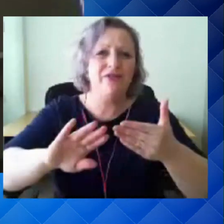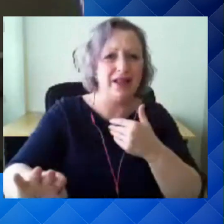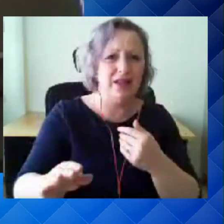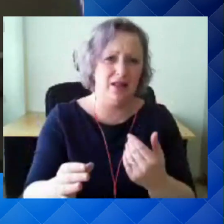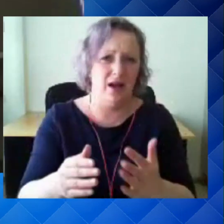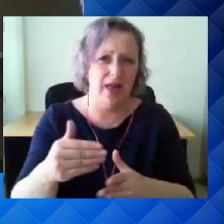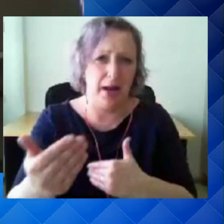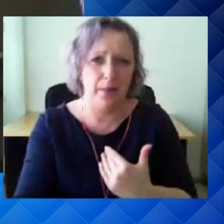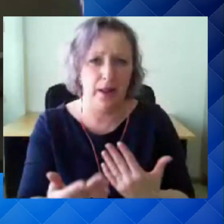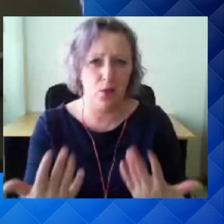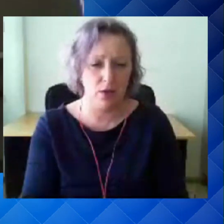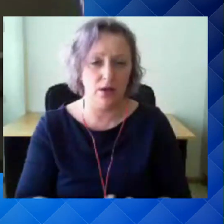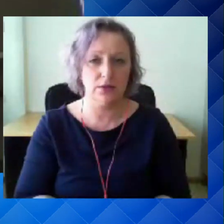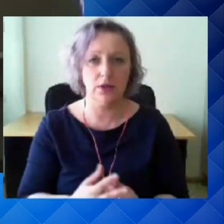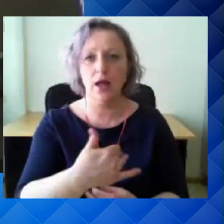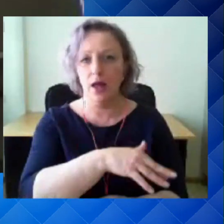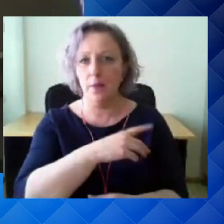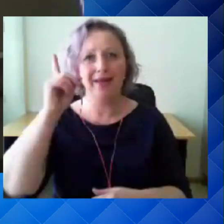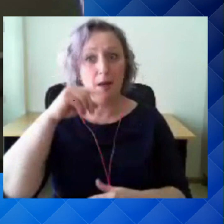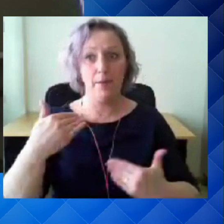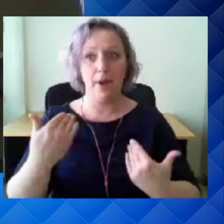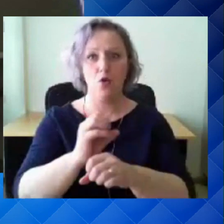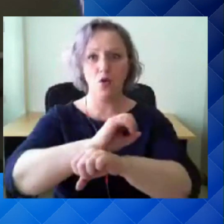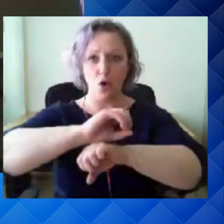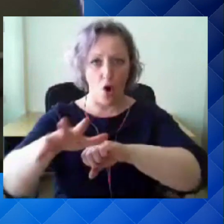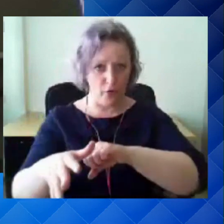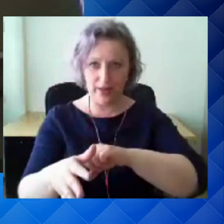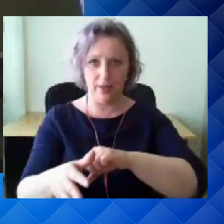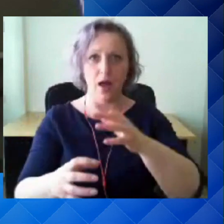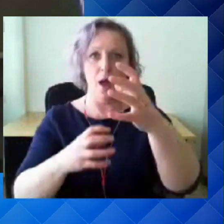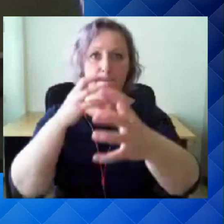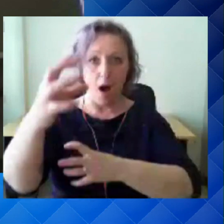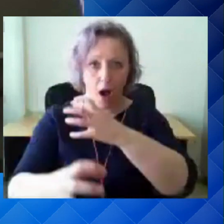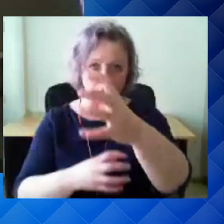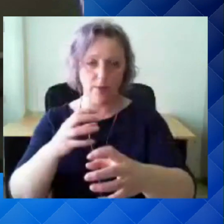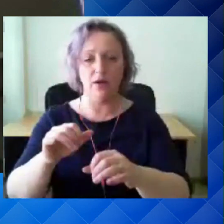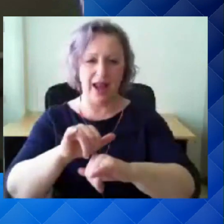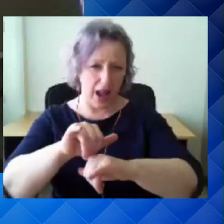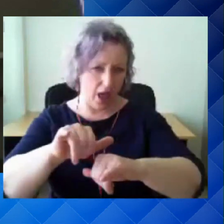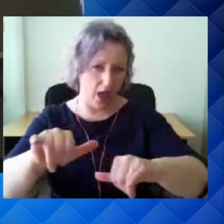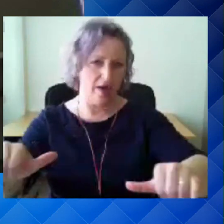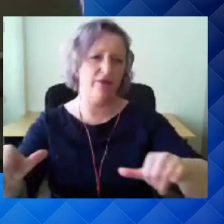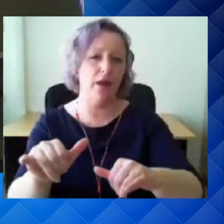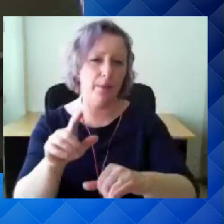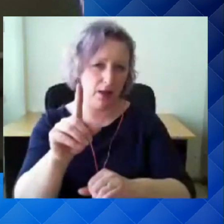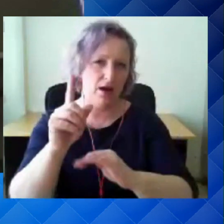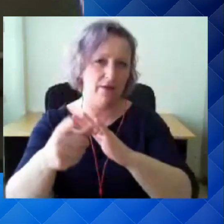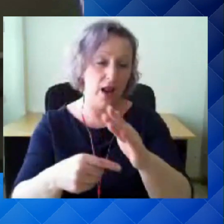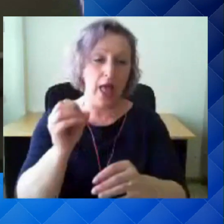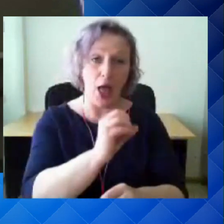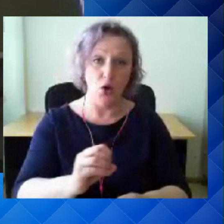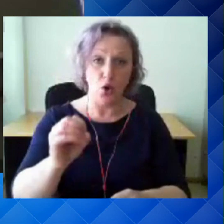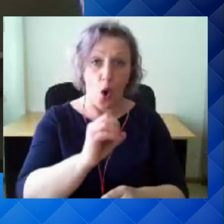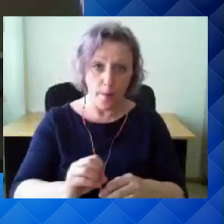praegu, et see käesoleb COVID-pandeemia ei näita veel maailmast aandumismärke ja ka Euroopas on nakkatumine